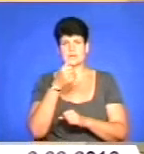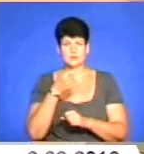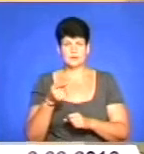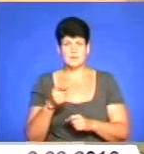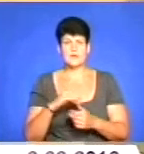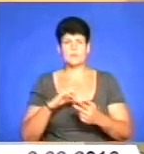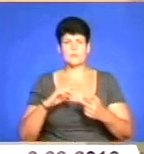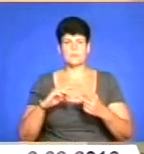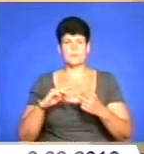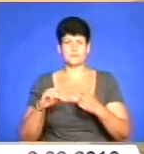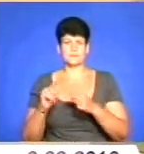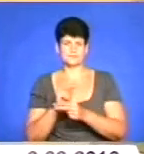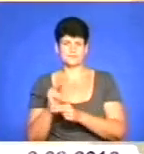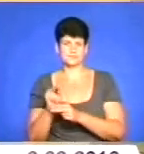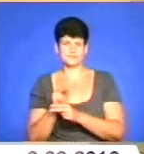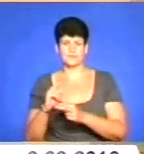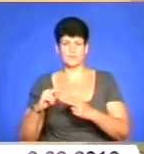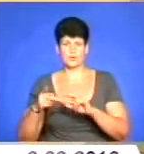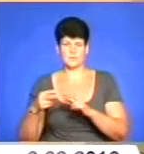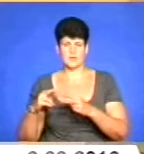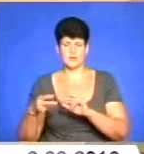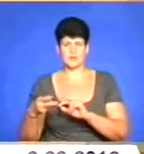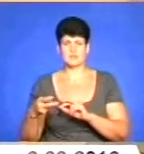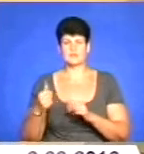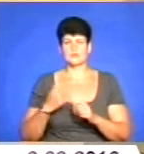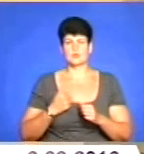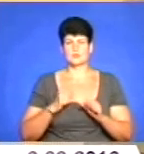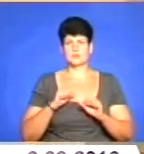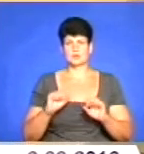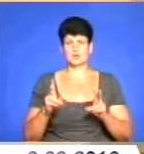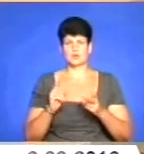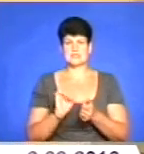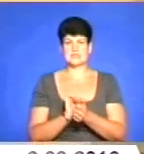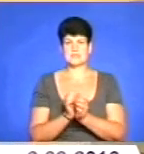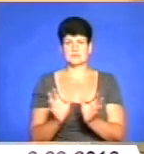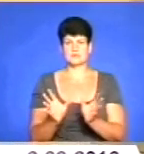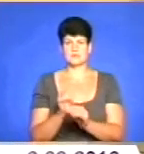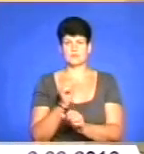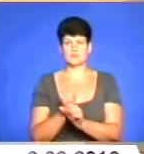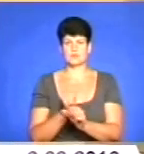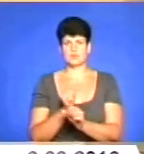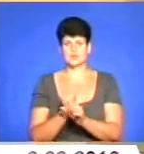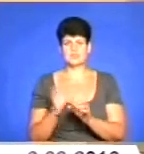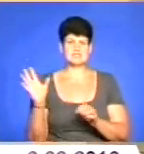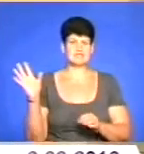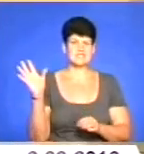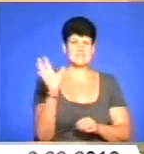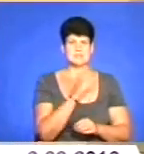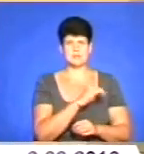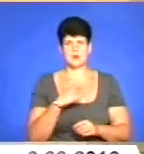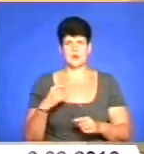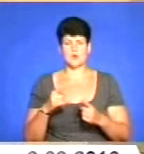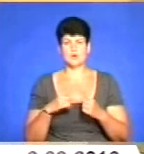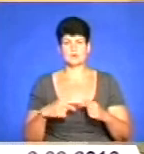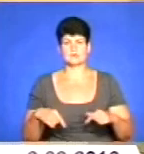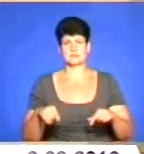переформатували в військово-патріотичний клуб, почали дуже тісно співпрацювати з усіма організаціями